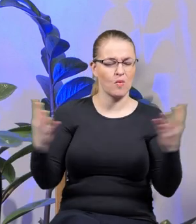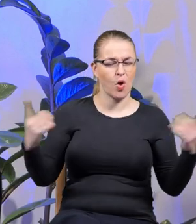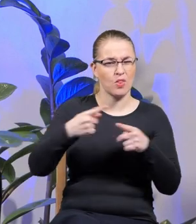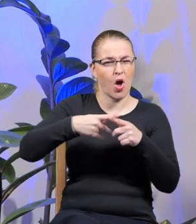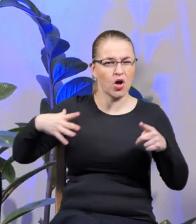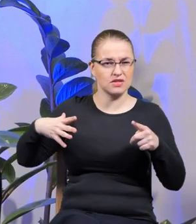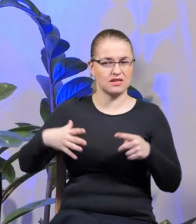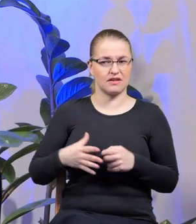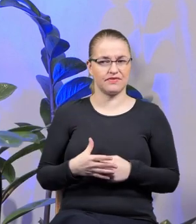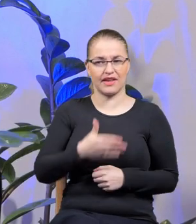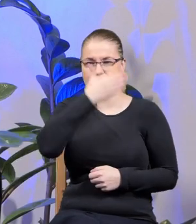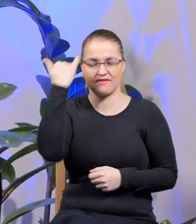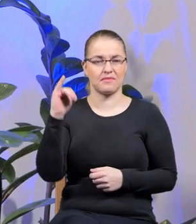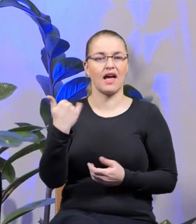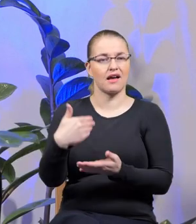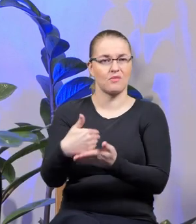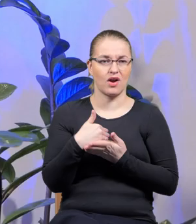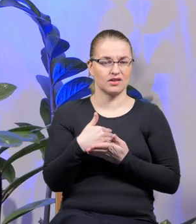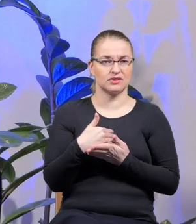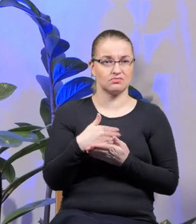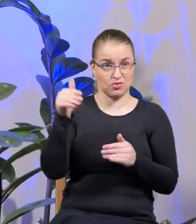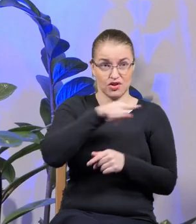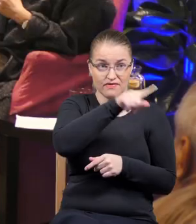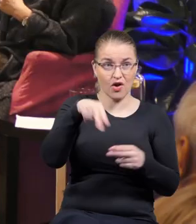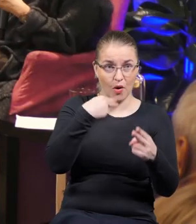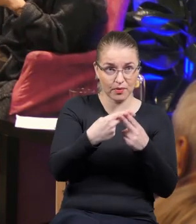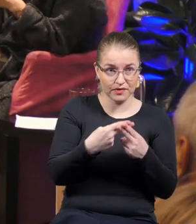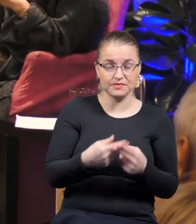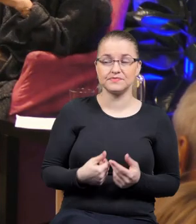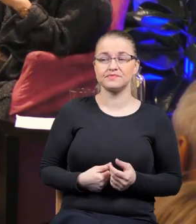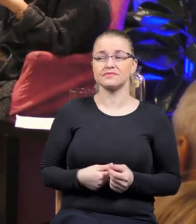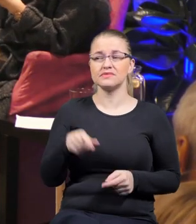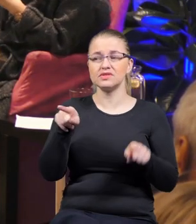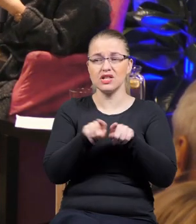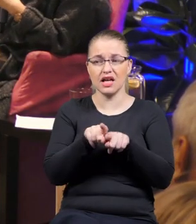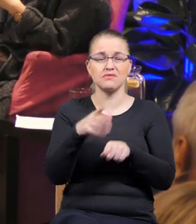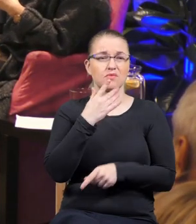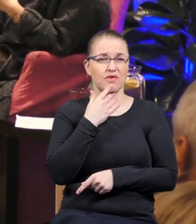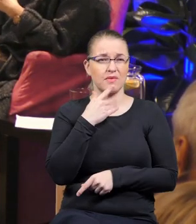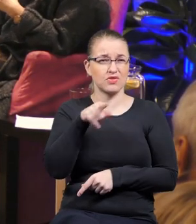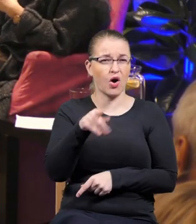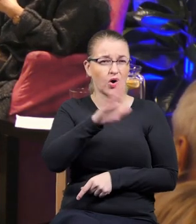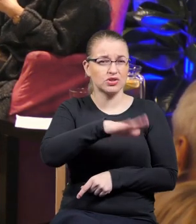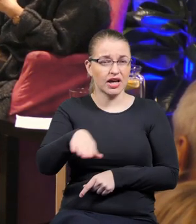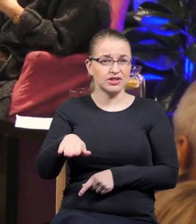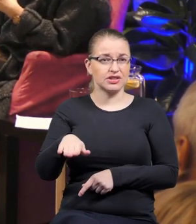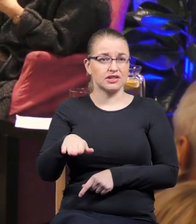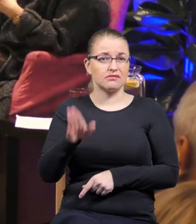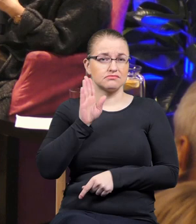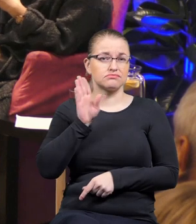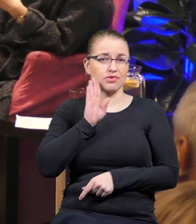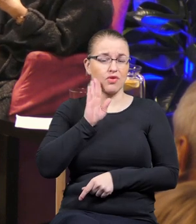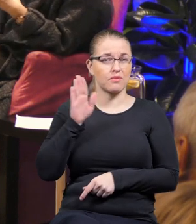Ale nie wiem, jak sobie z tym radzić. Może Wy mi odpowiecie. Ale to jest to samo, o czym mówiliście z Martinem, o tych dzieciach małych, hajlujących, prawda?